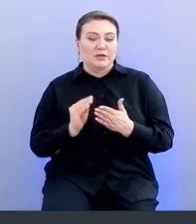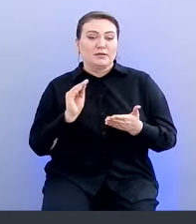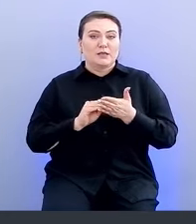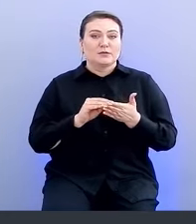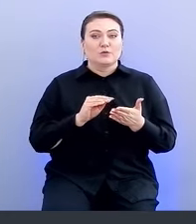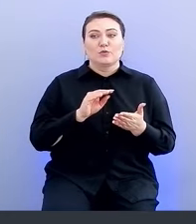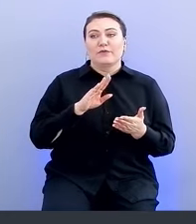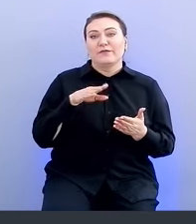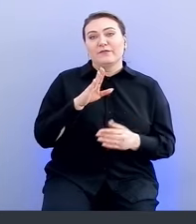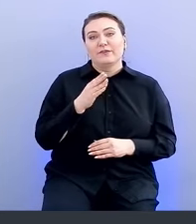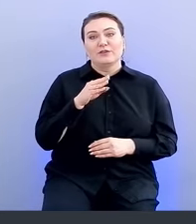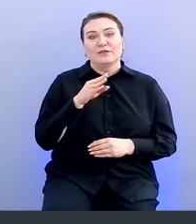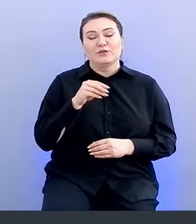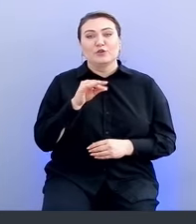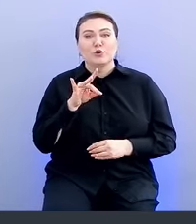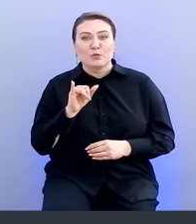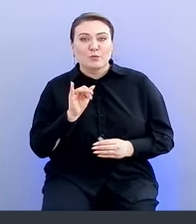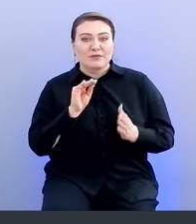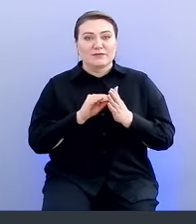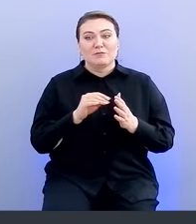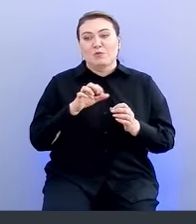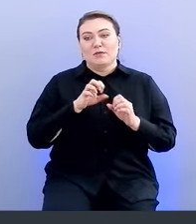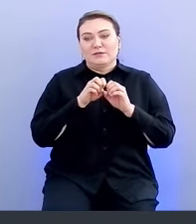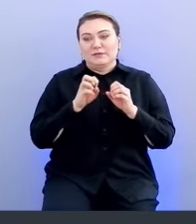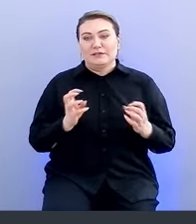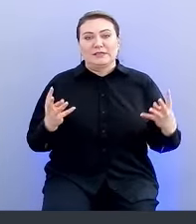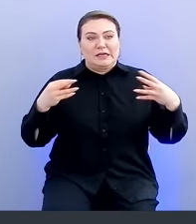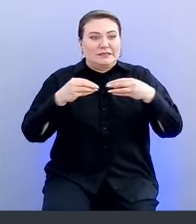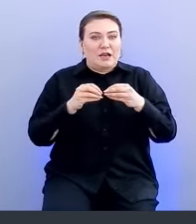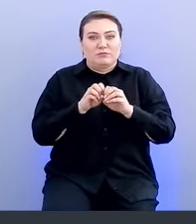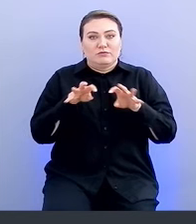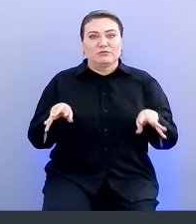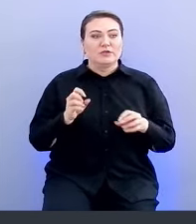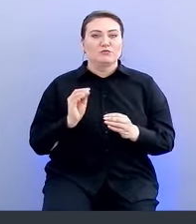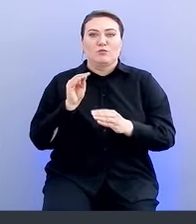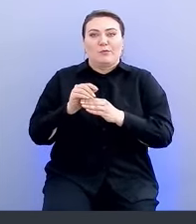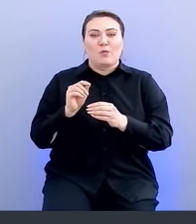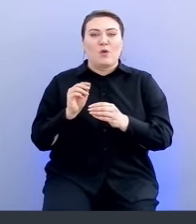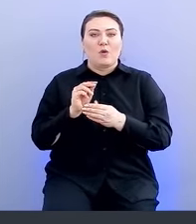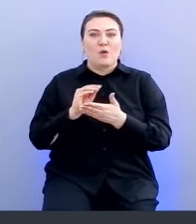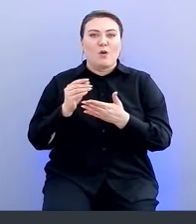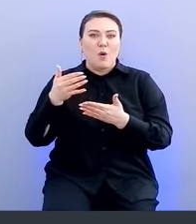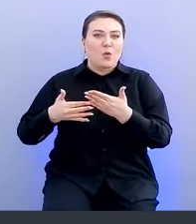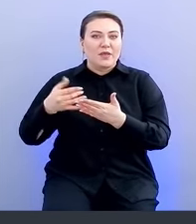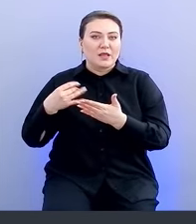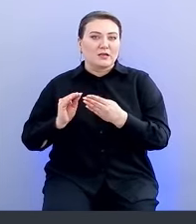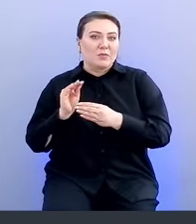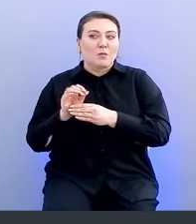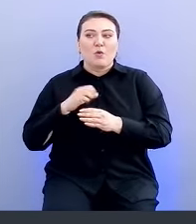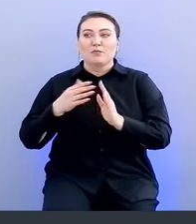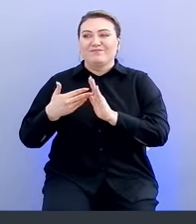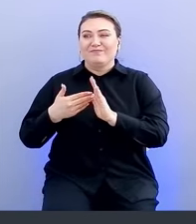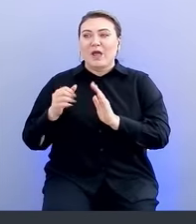таску в Jira, можно там как-то растряжить это с дополнительным комментарием, можно призвать одной кнопкой Application Security